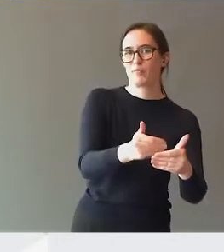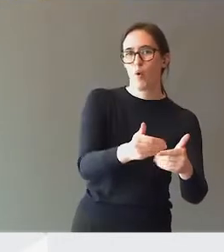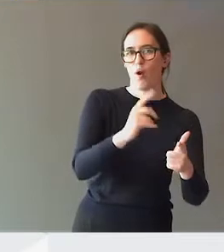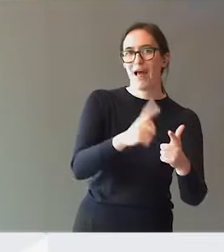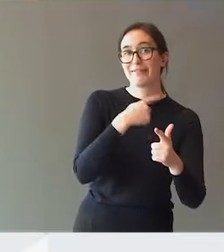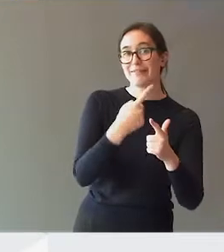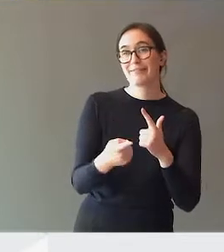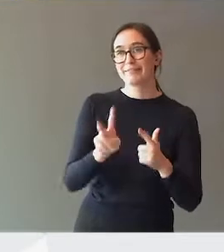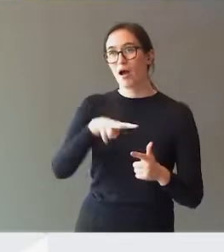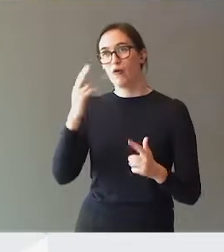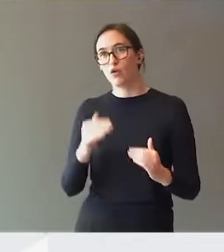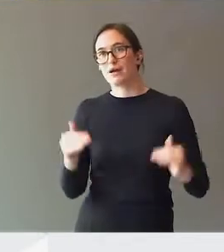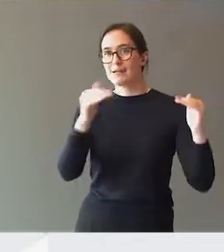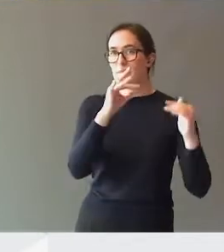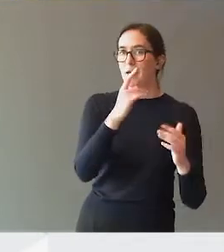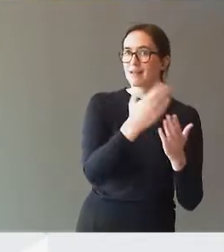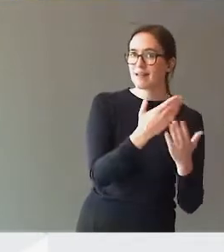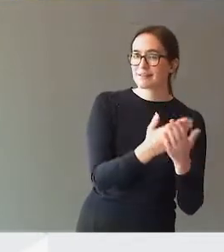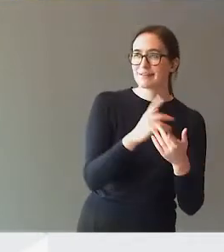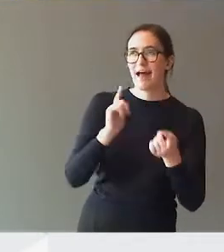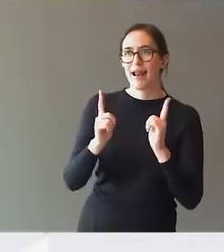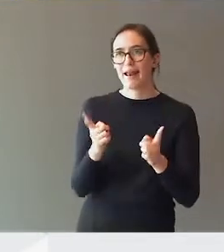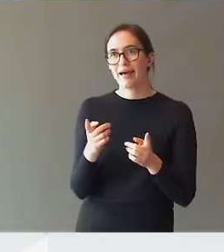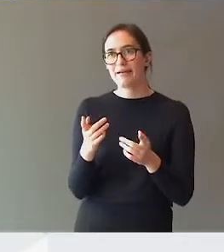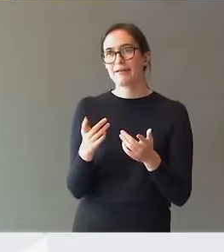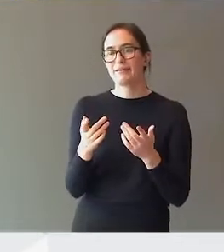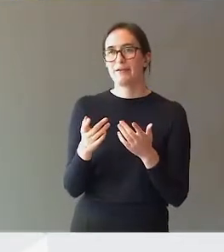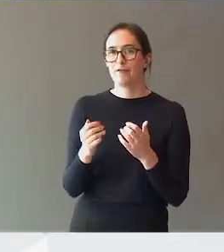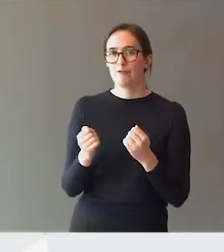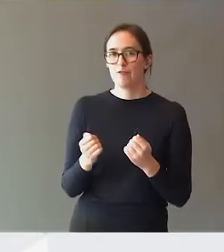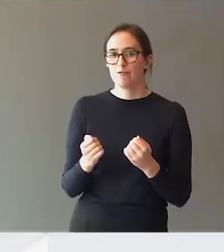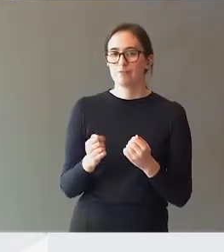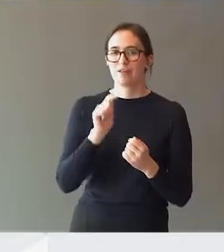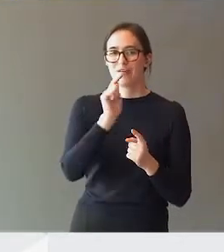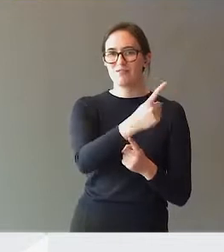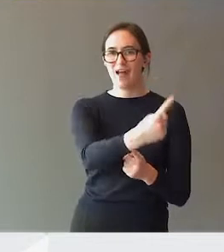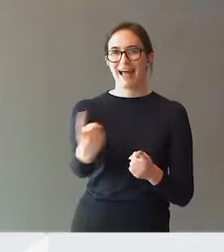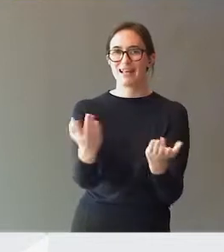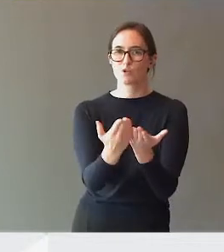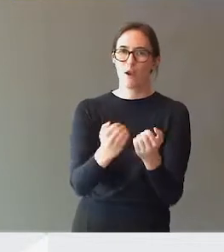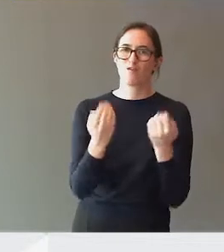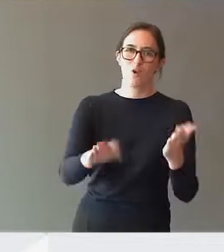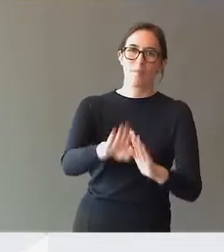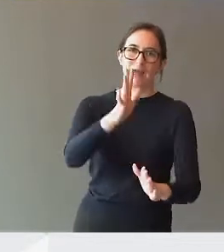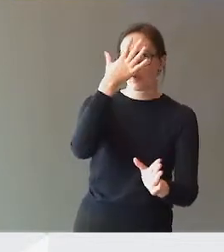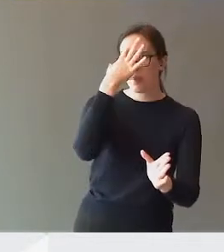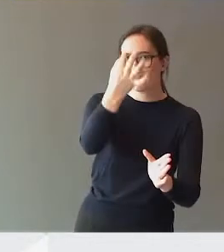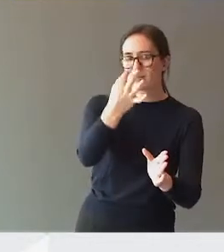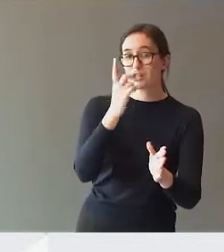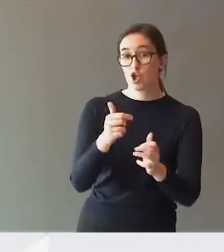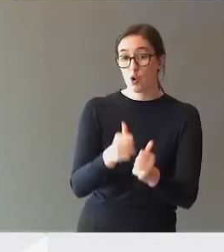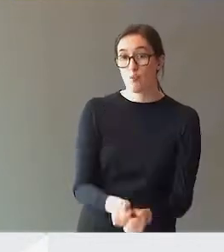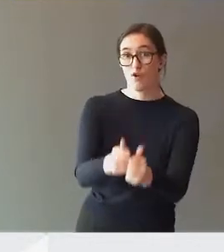annen organisering av PP-tjenesten, eller at de får mer kompetanse ut i den enkelte skolen. For oppfølgingsarbeidet